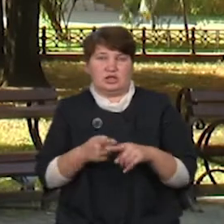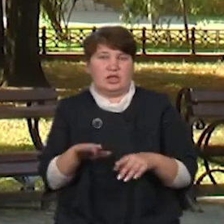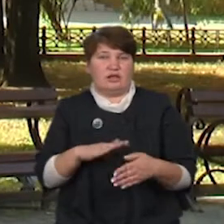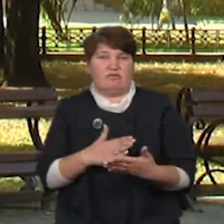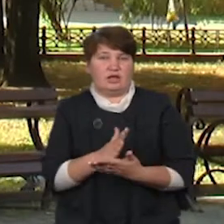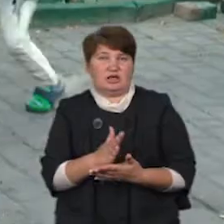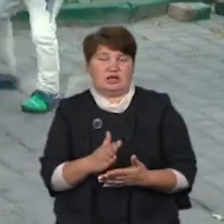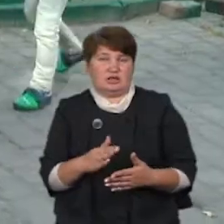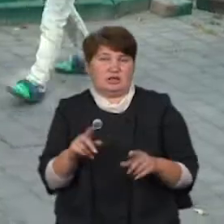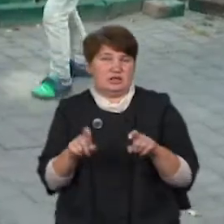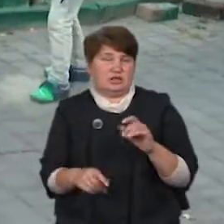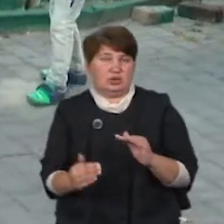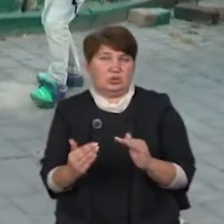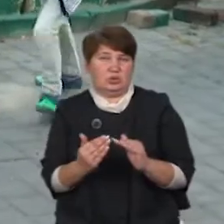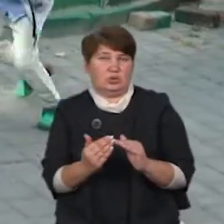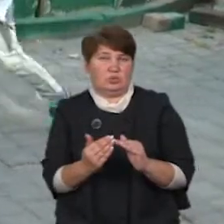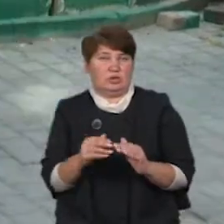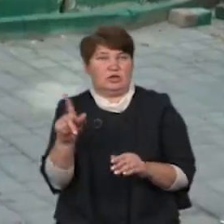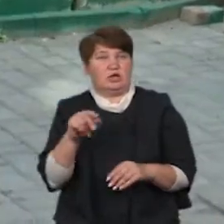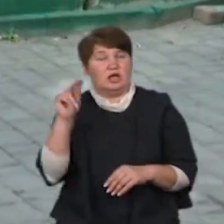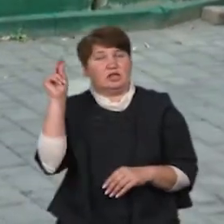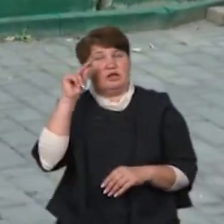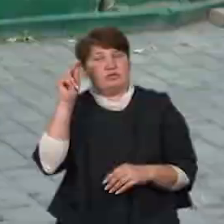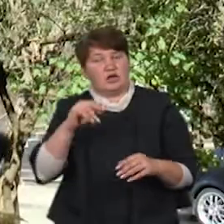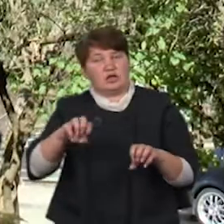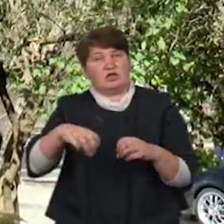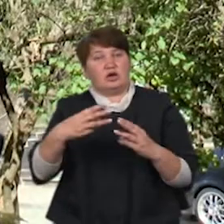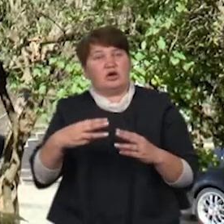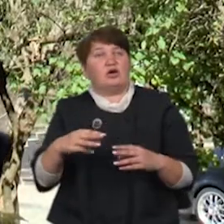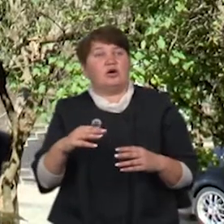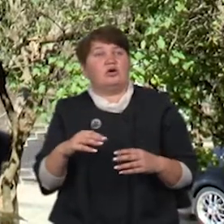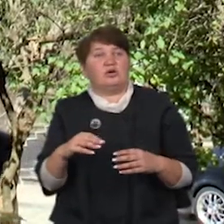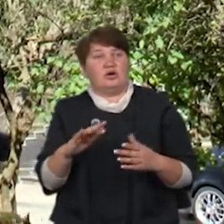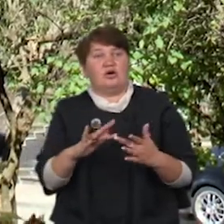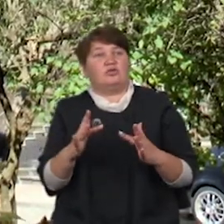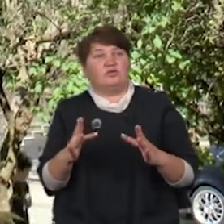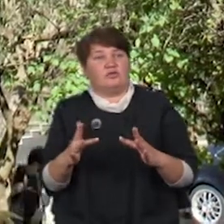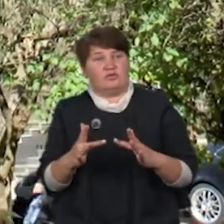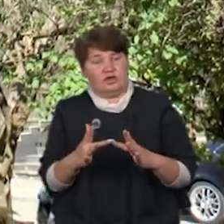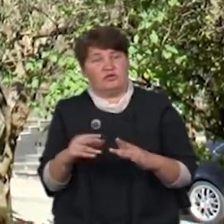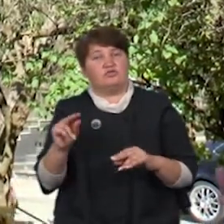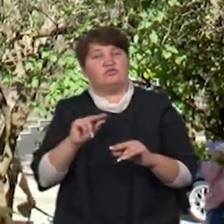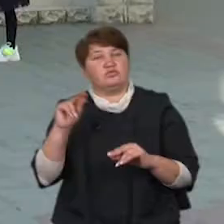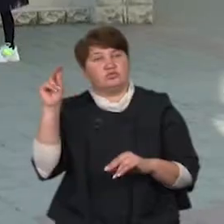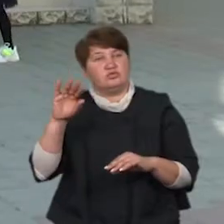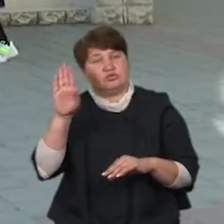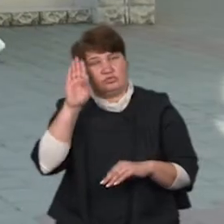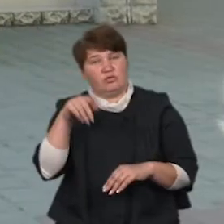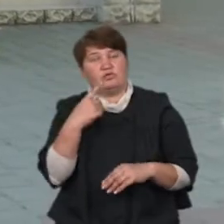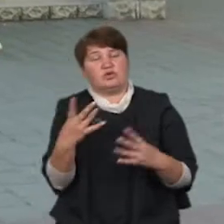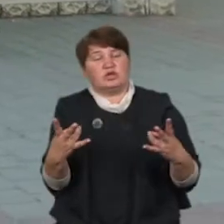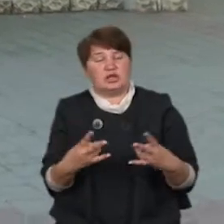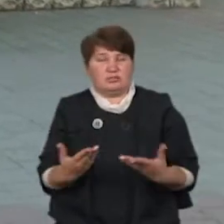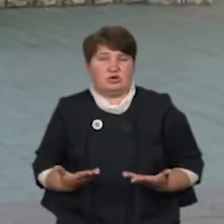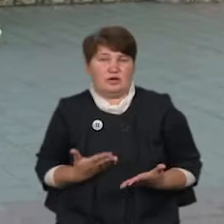вдома. За навчання офлайн і батько першокласника Олександр Фомічов. Чоловік впевнений, що дітям потрібне живе спілкування з